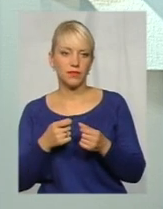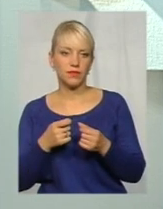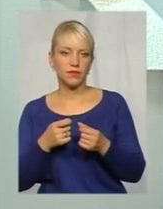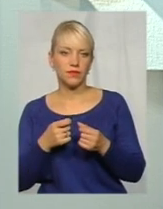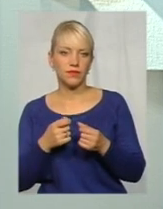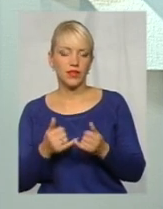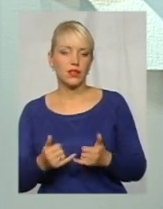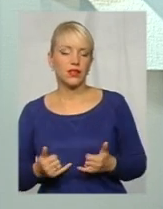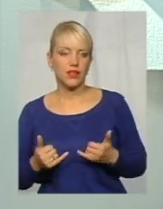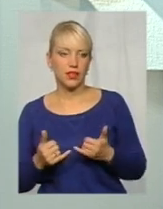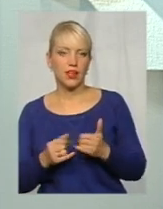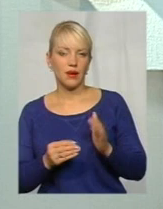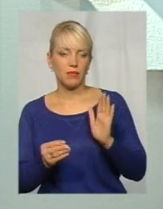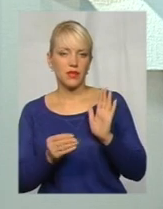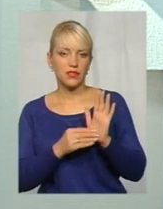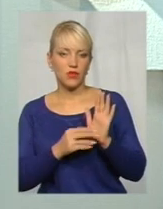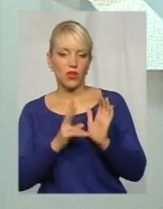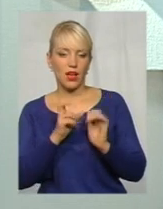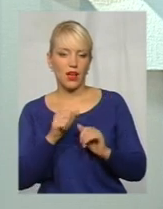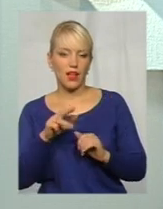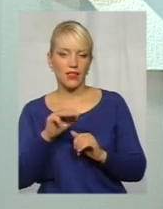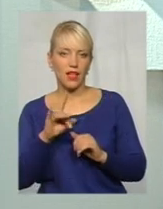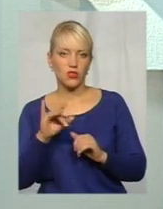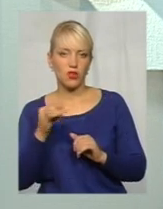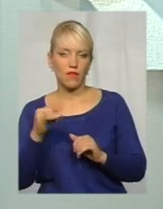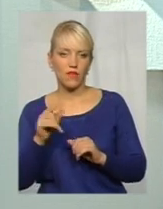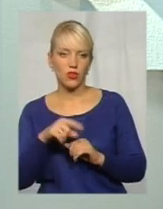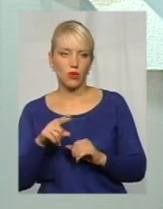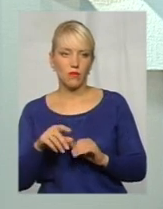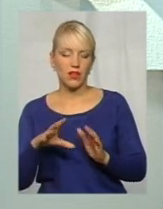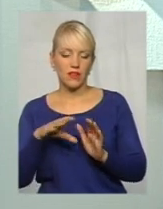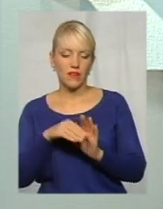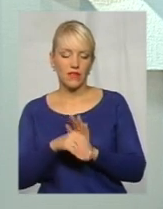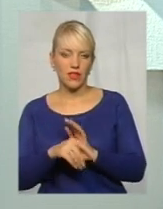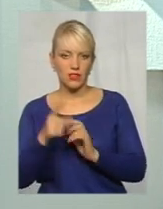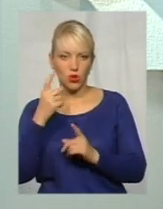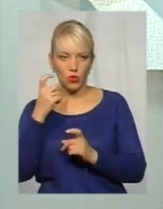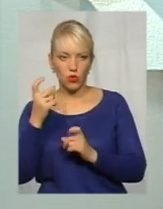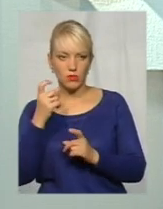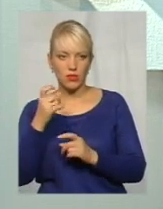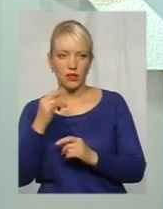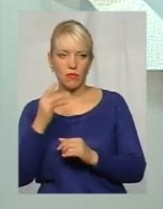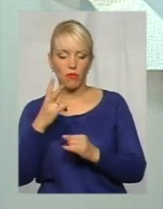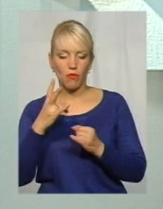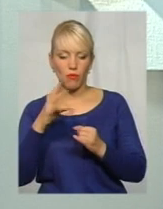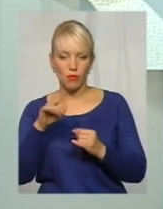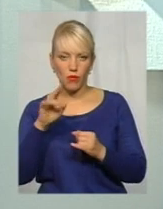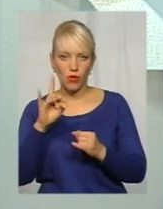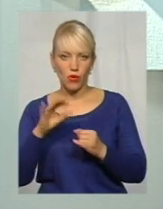для присвоєння кадастрового номеру і внесення інформації до публічної кадастрової карти про цю земельну ділянку щодо